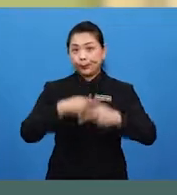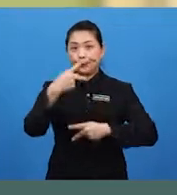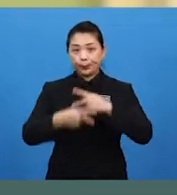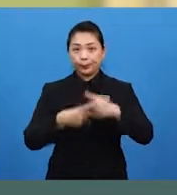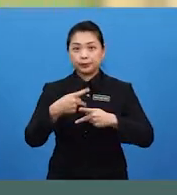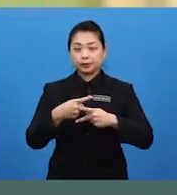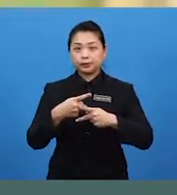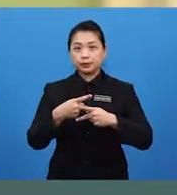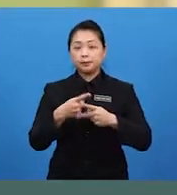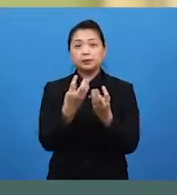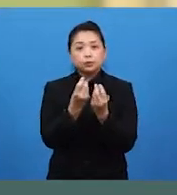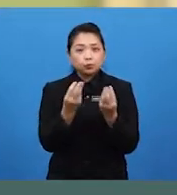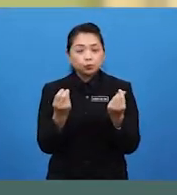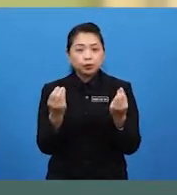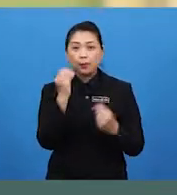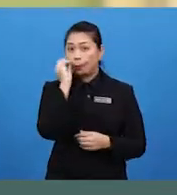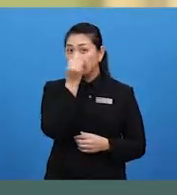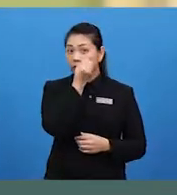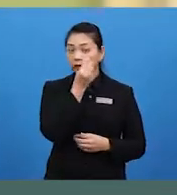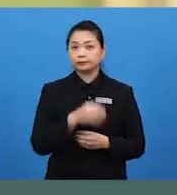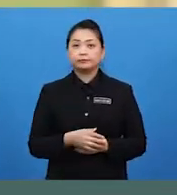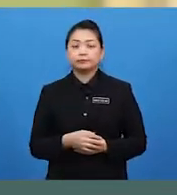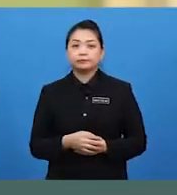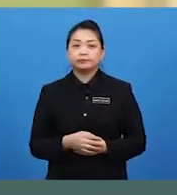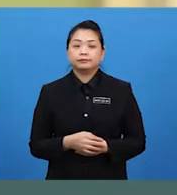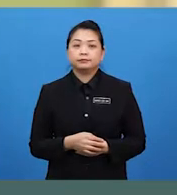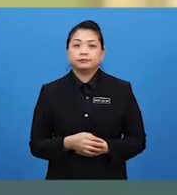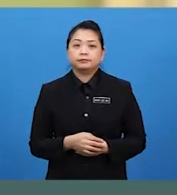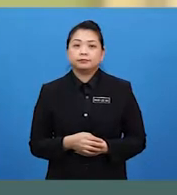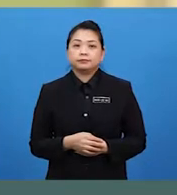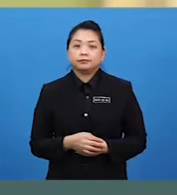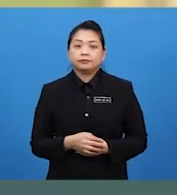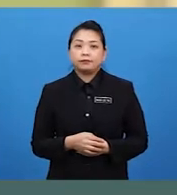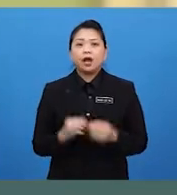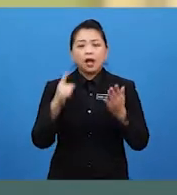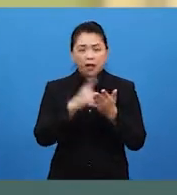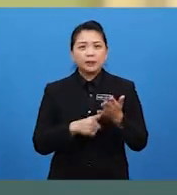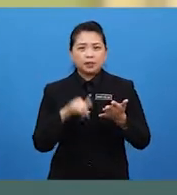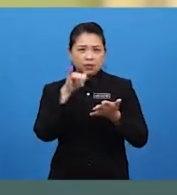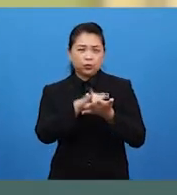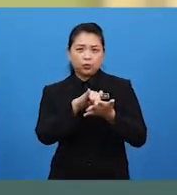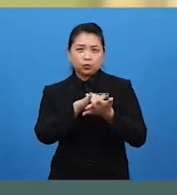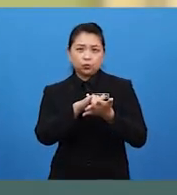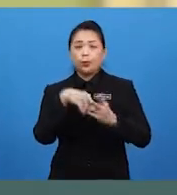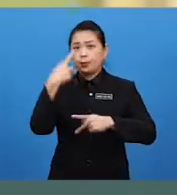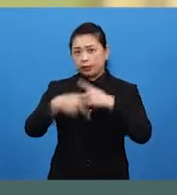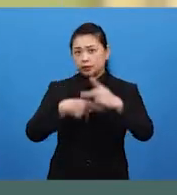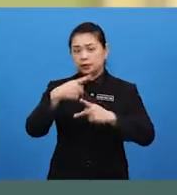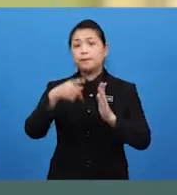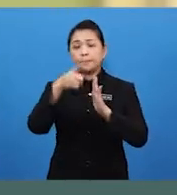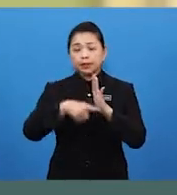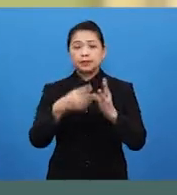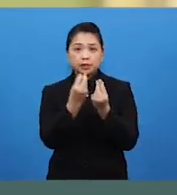pendubungan. Proses pendubungan. Apakah itu proses pendubungan?